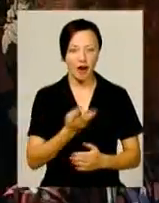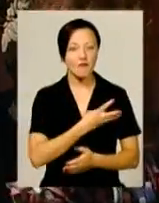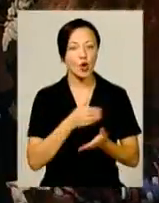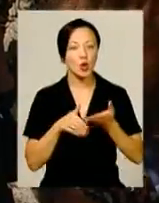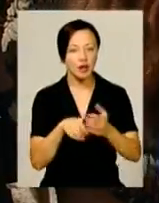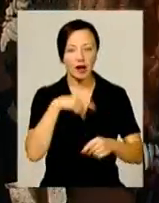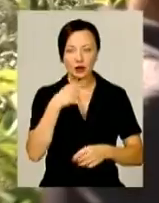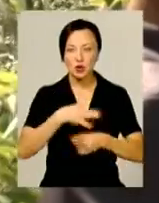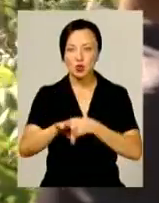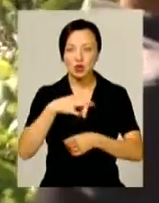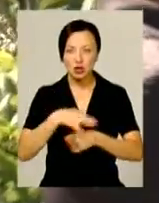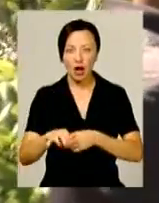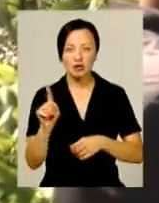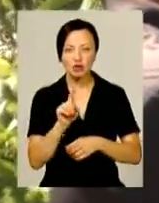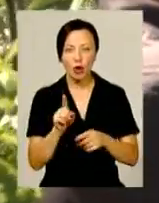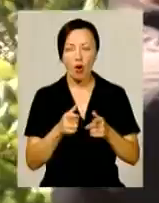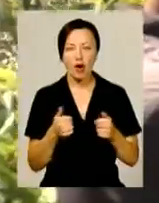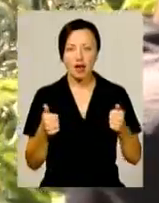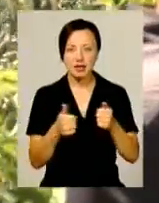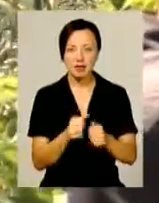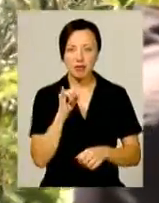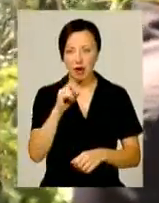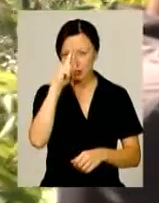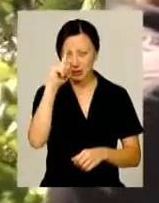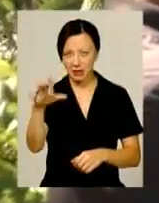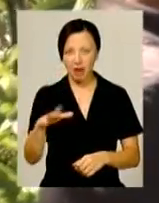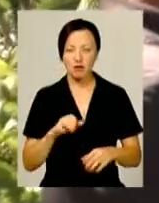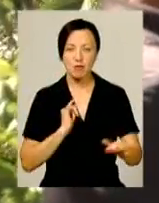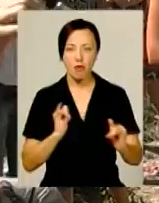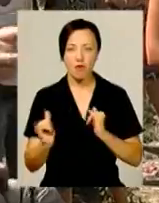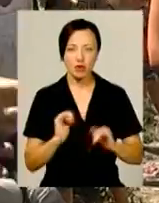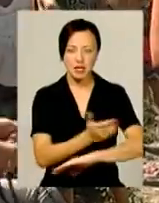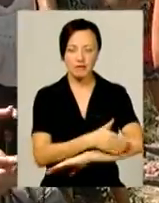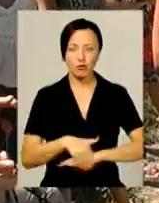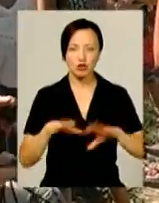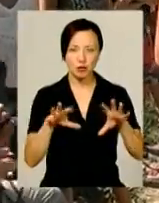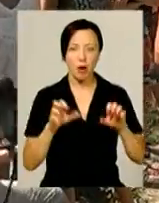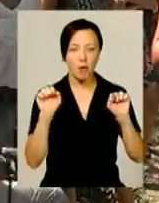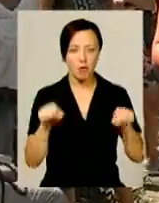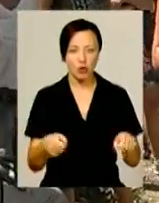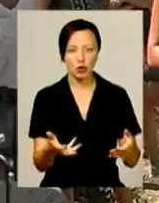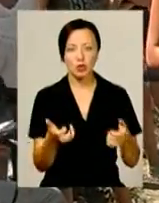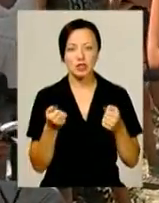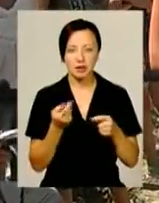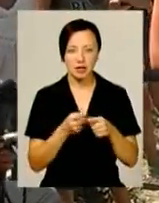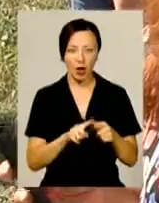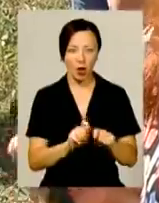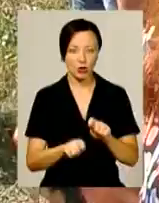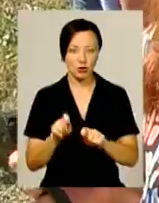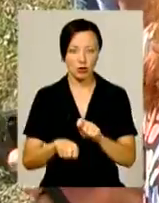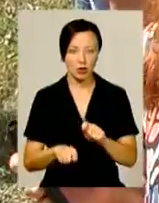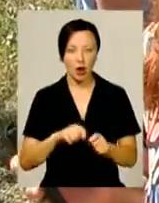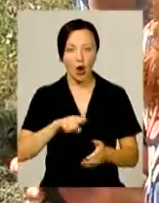стверджують це знущання, що організація, яка зажила поганої слави в поводженні з вуличними псами, може отримати над ними контроль.